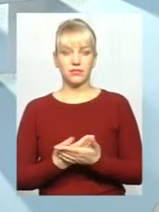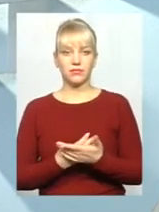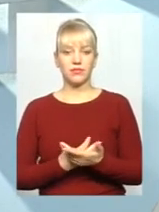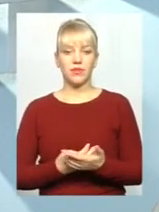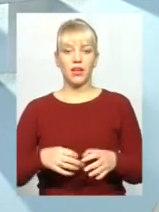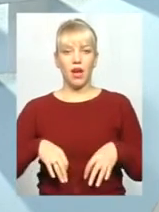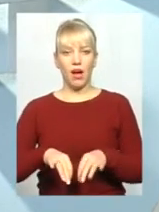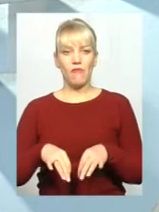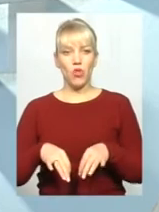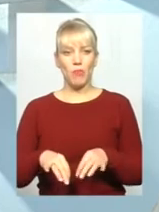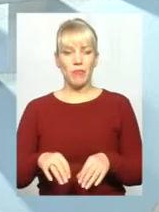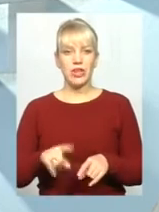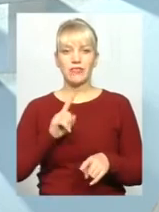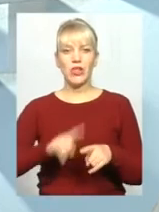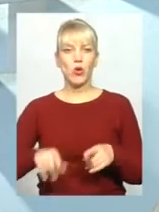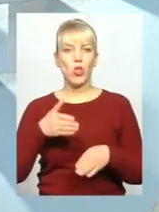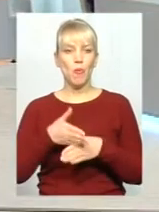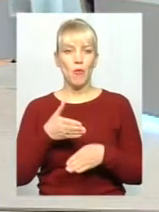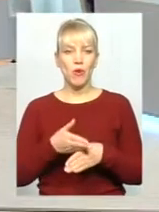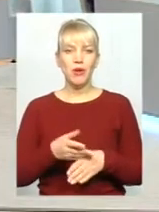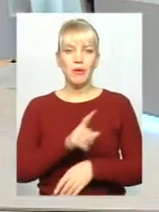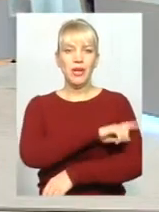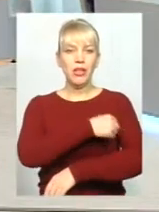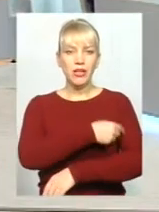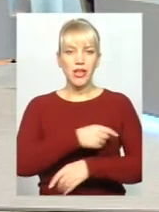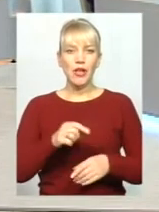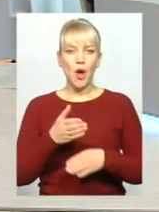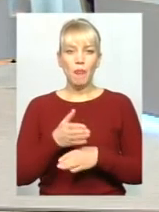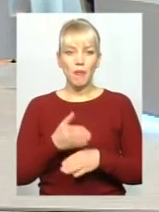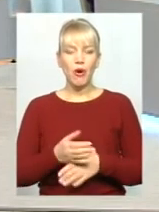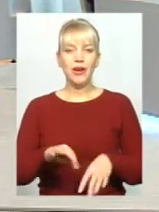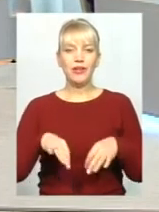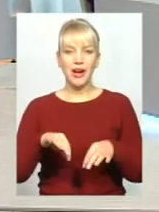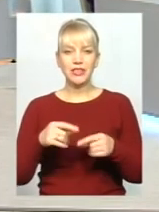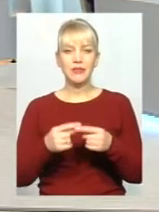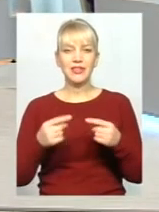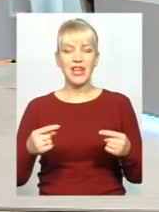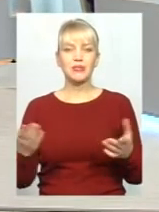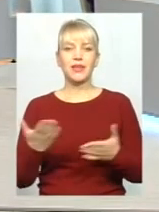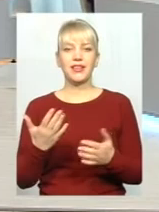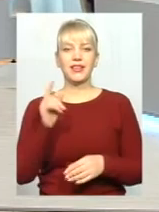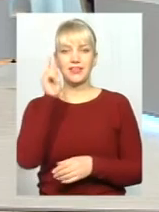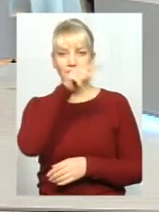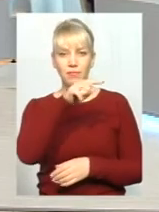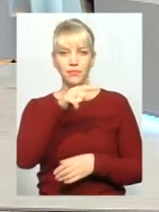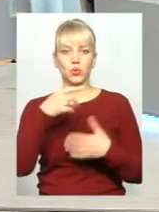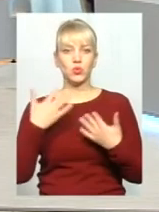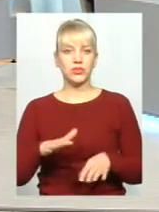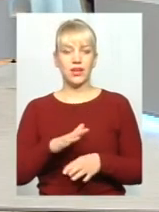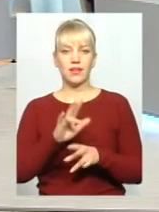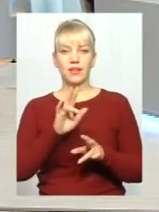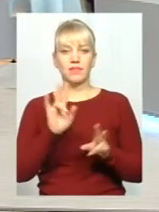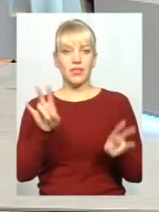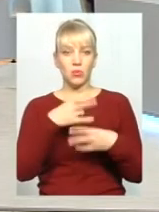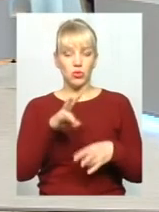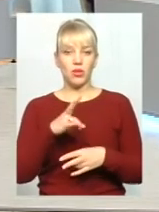автомобілі швидкої допомоги, медичні транспортні засоби, які вже там, вони вже не є в потребі,